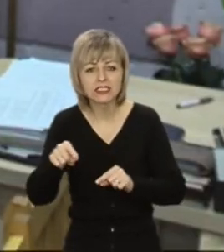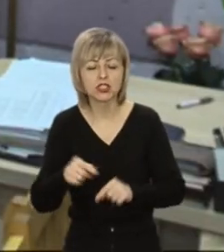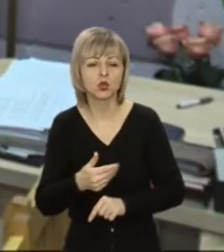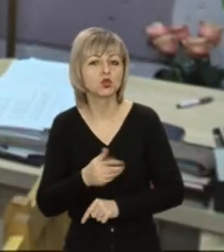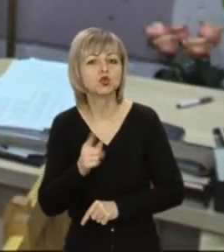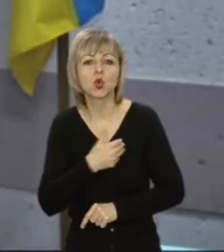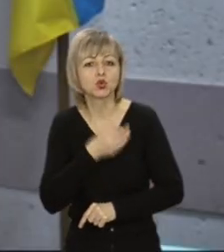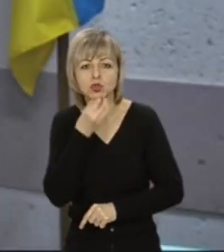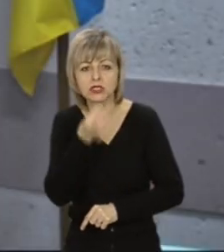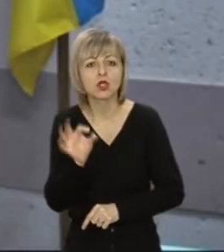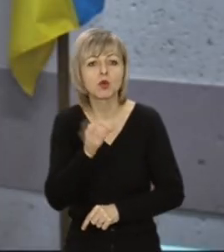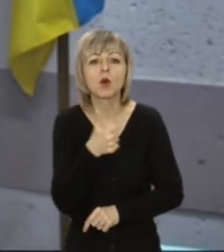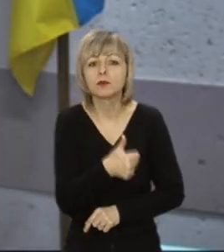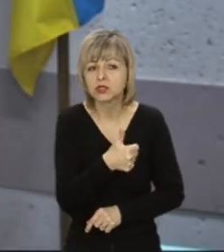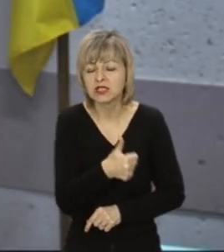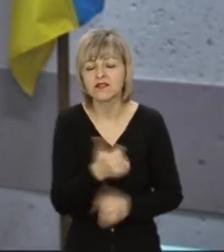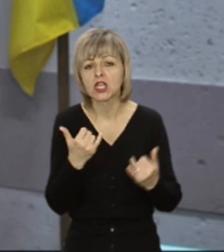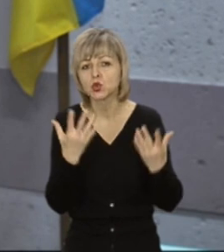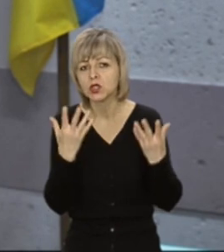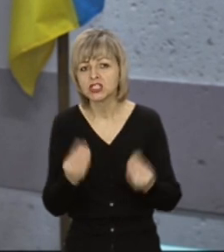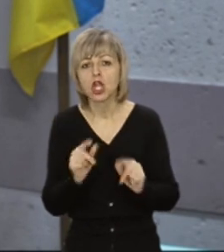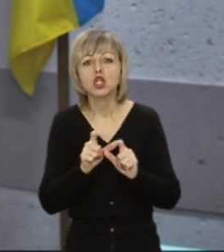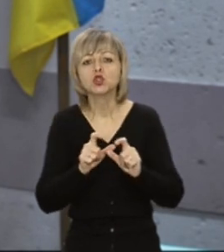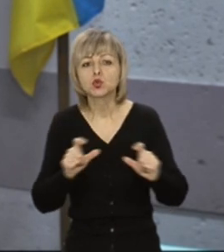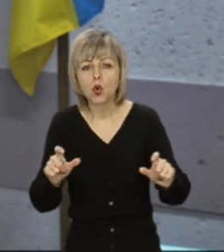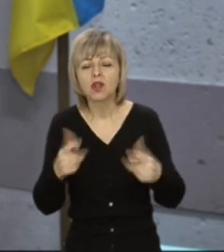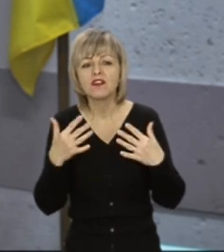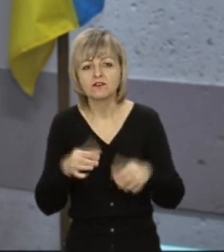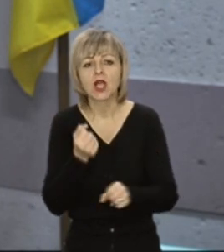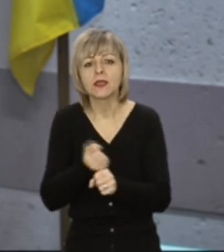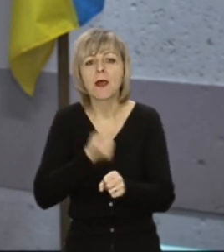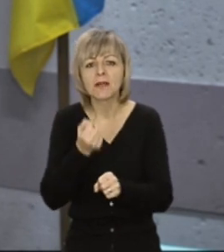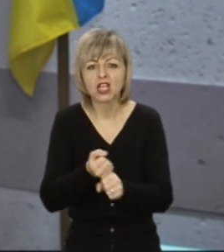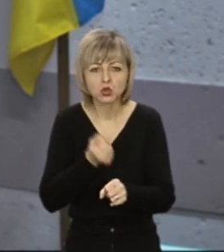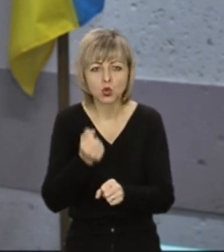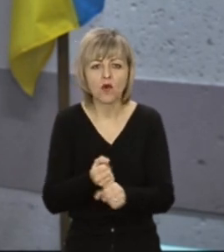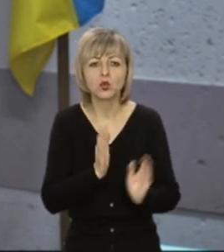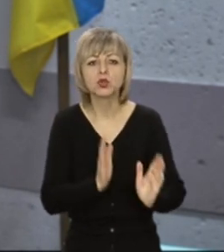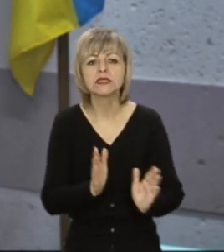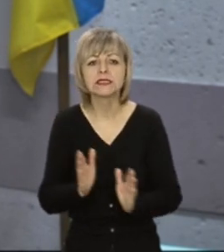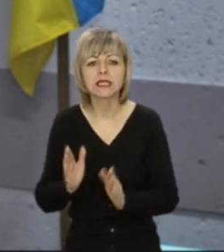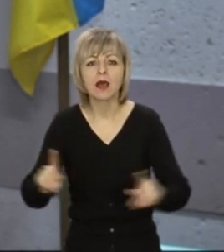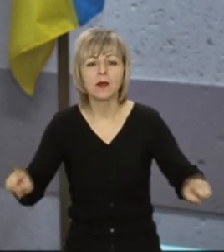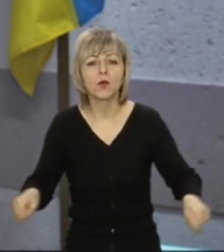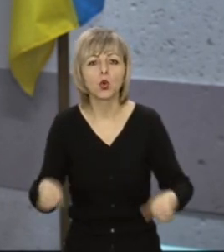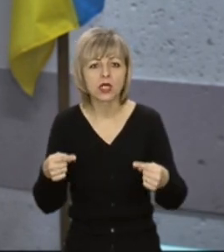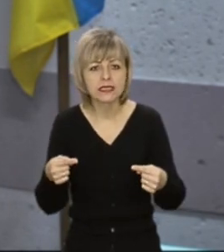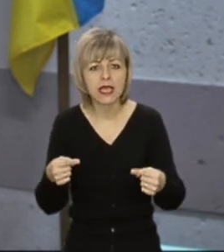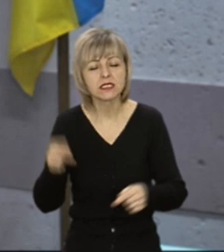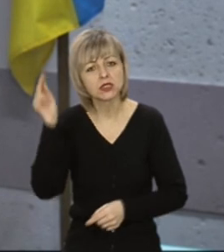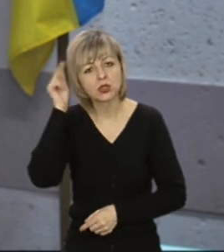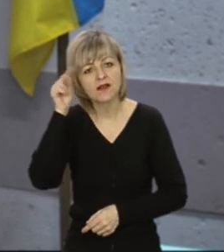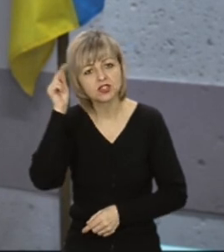відмітити позитивного, що на сьогоднішній день школи вже напрацьовують систему організації